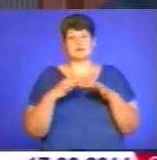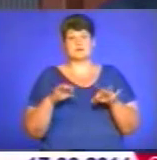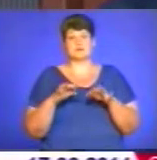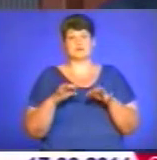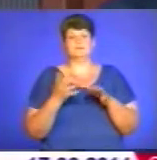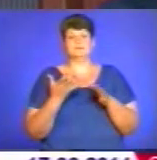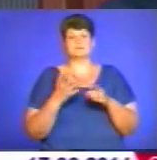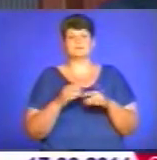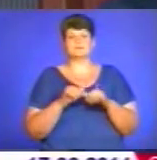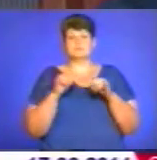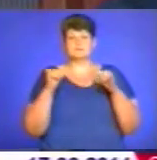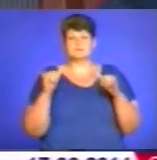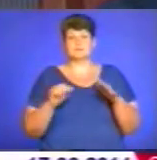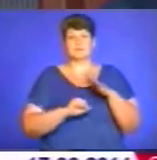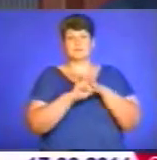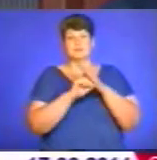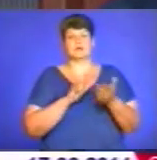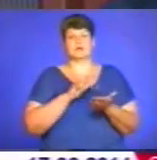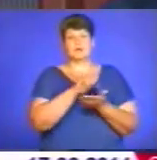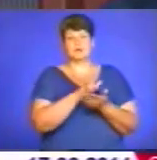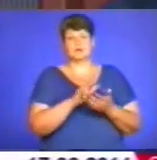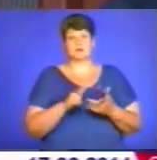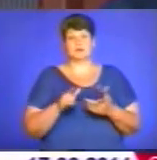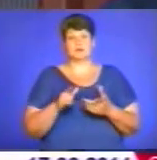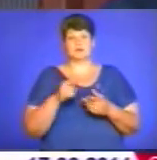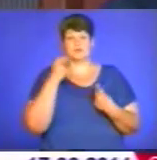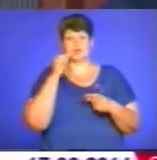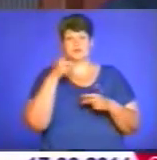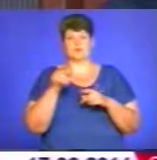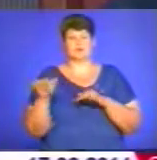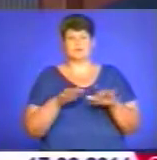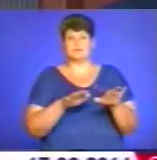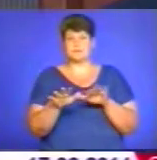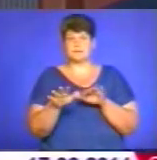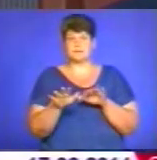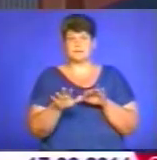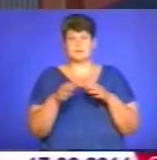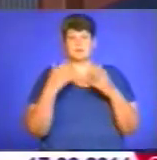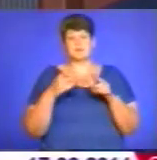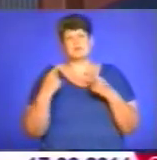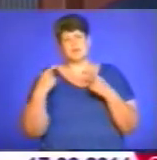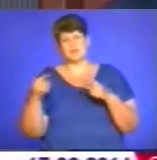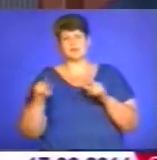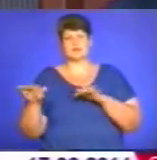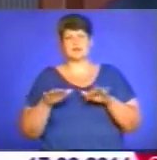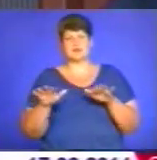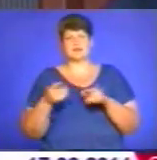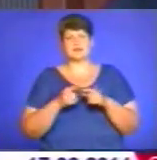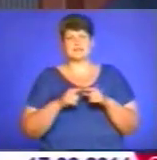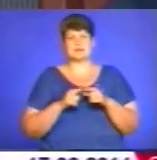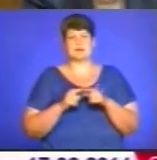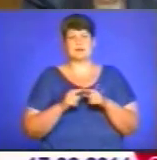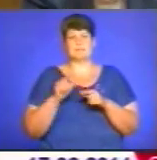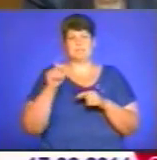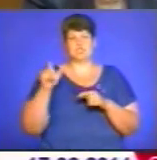аеропорту і пожвалення його діяльності. І вже другорядна діяльність – це вже пасажирське